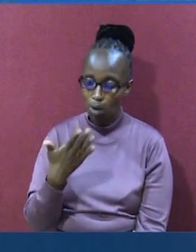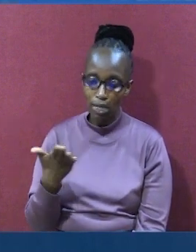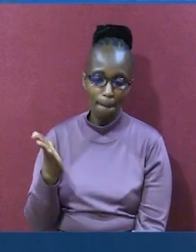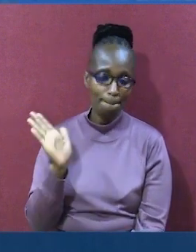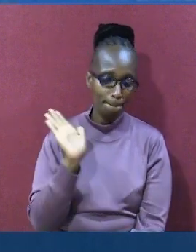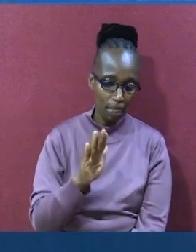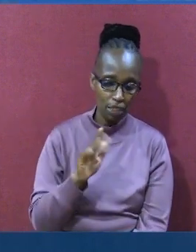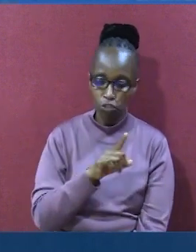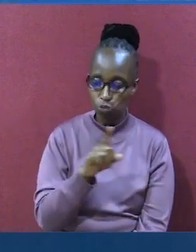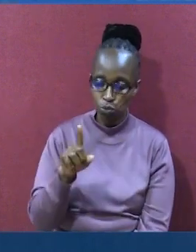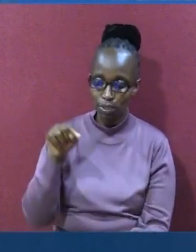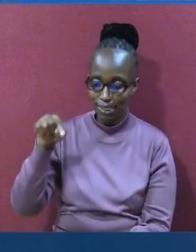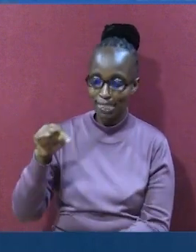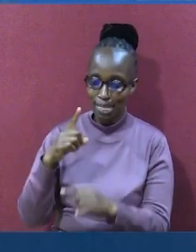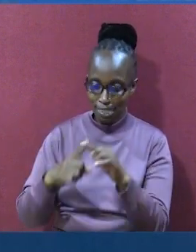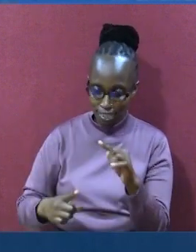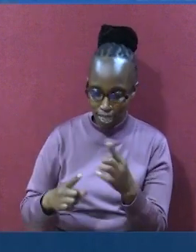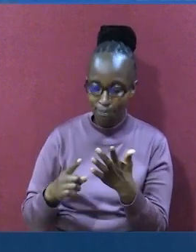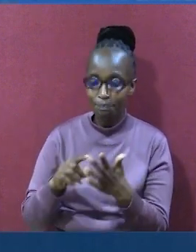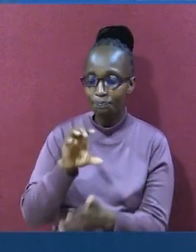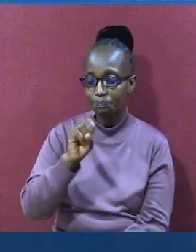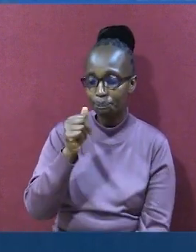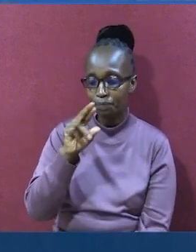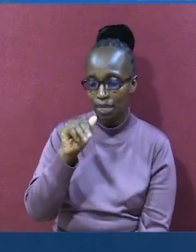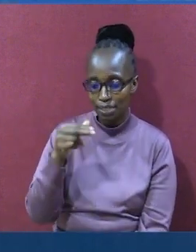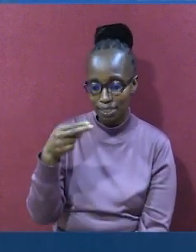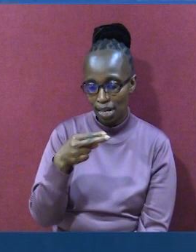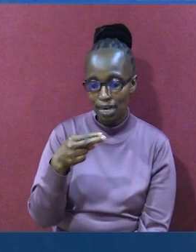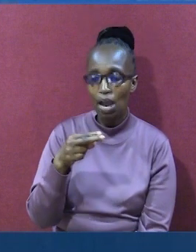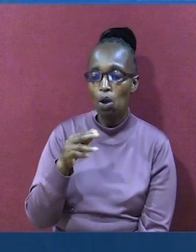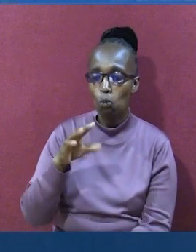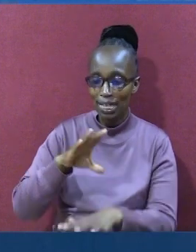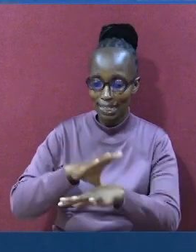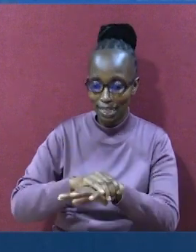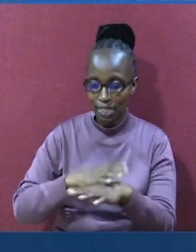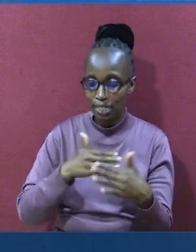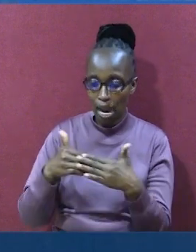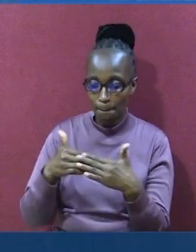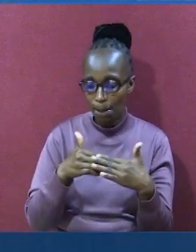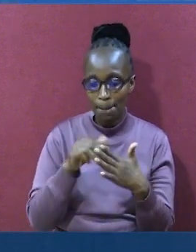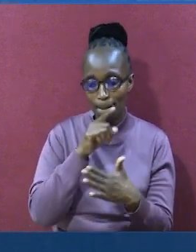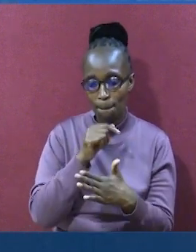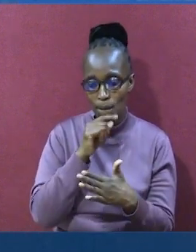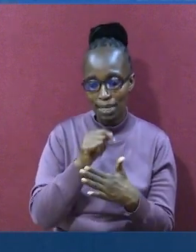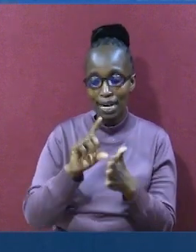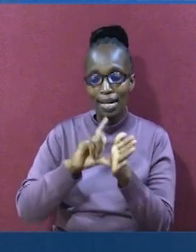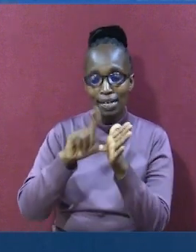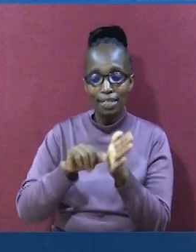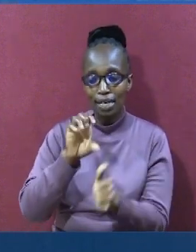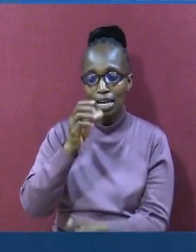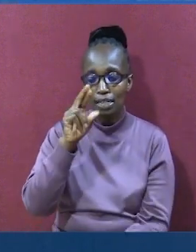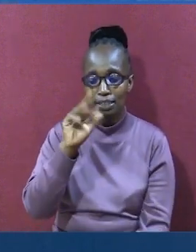wakati huu uu mwakani. Natansama. Sara mkeo atapata muana wakiume. Sara